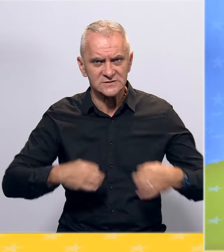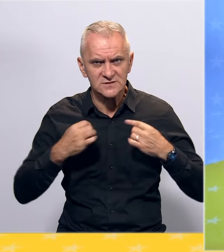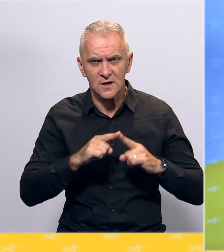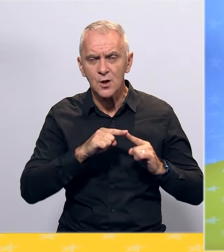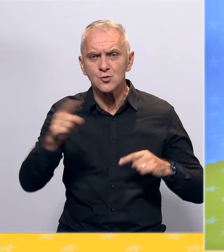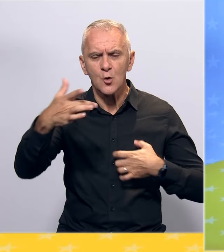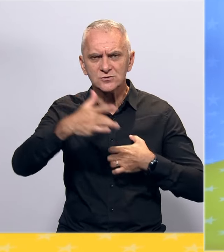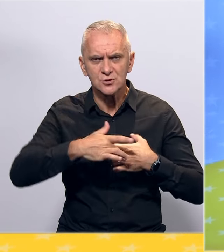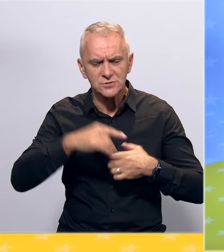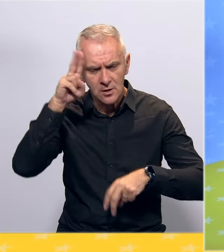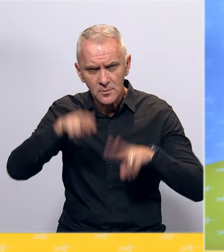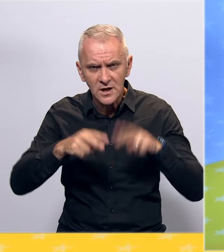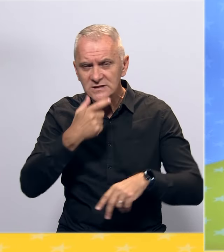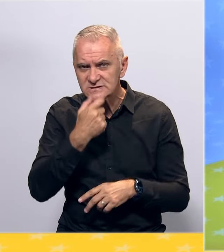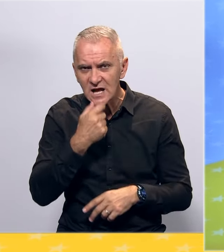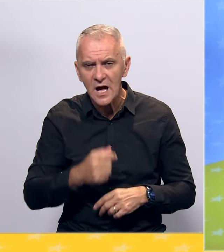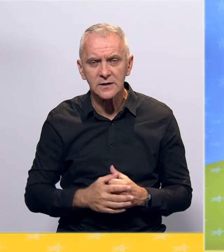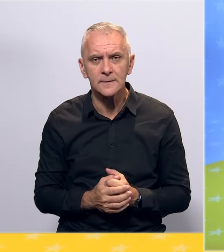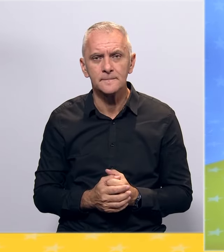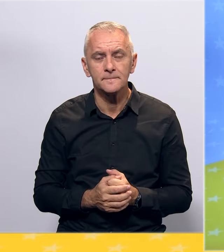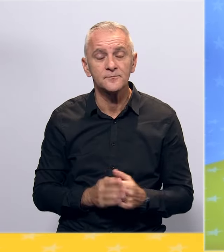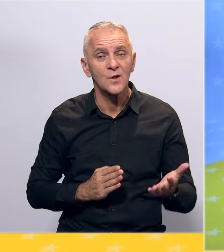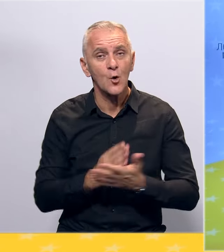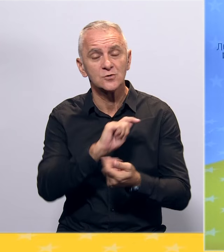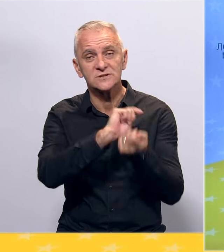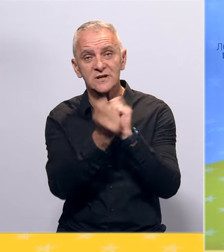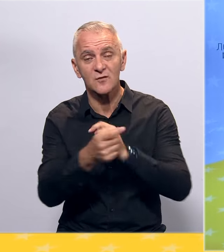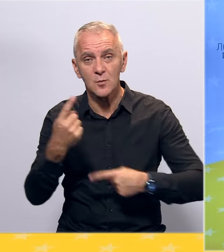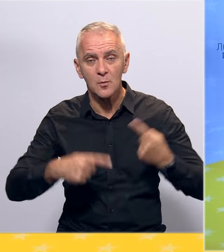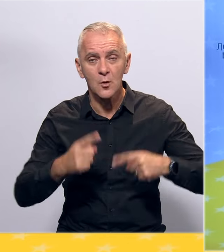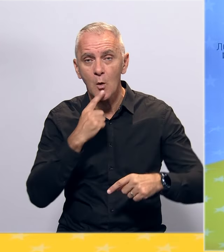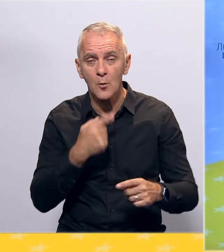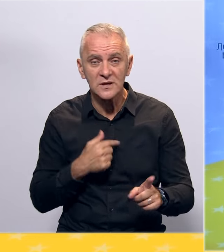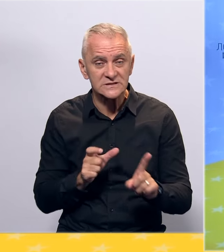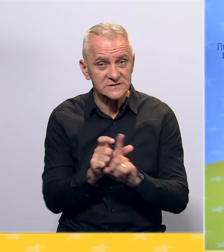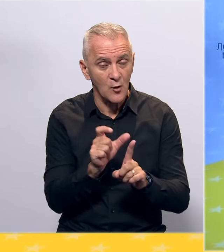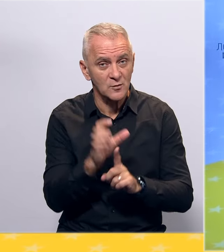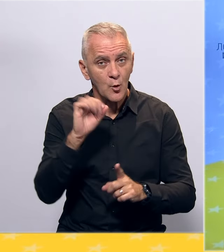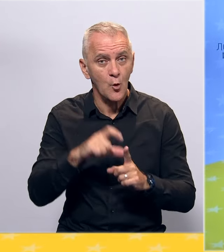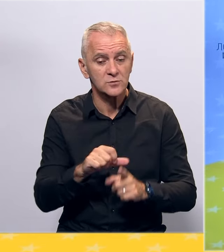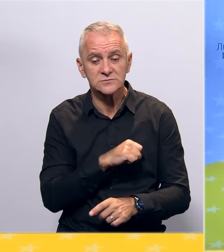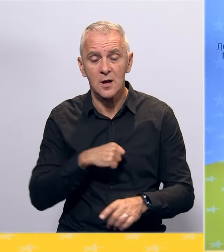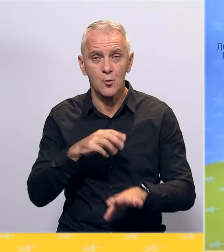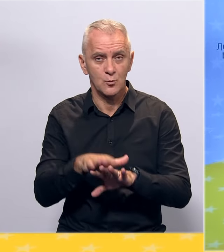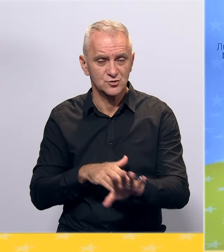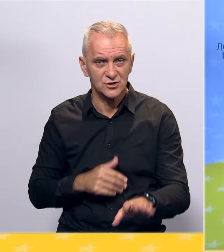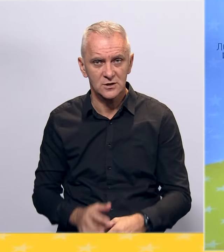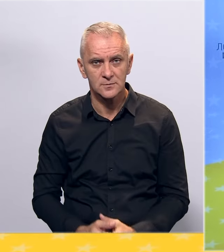socijalnog staranja za stare iznemogle, a kroz reformsku politiku koju zagovaramo od samog osnivanja.